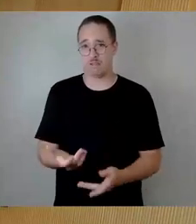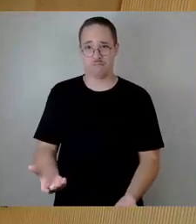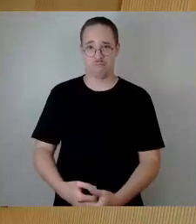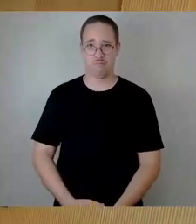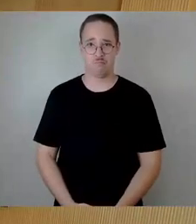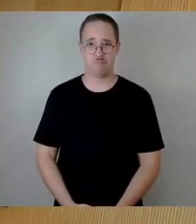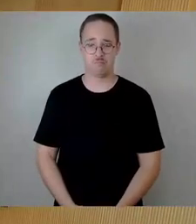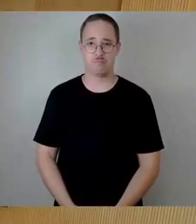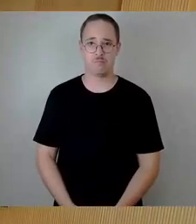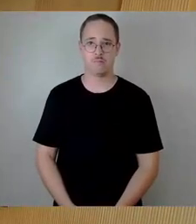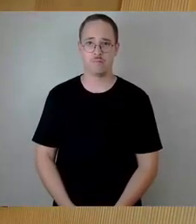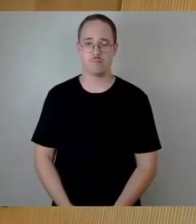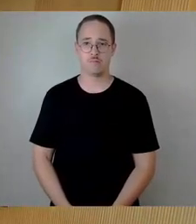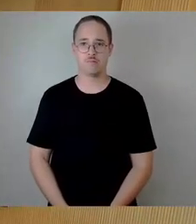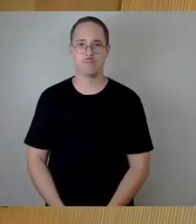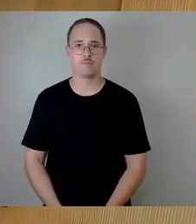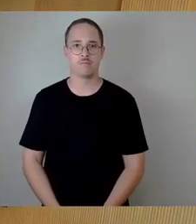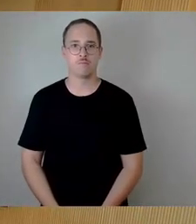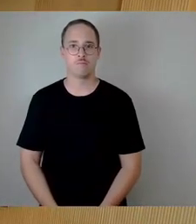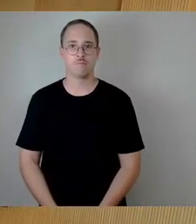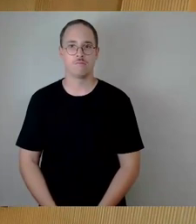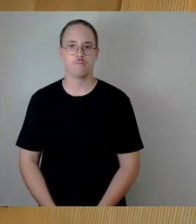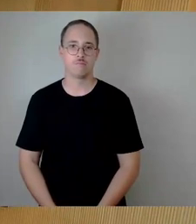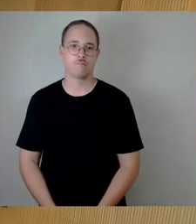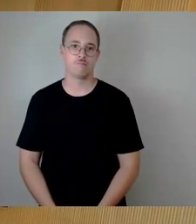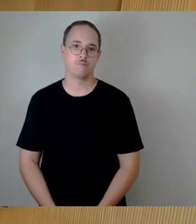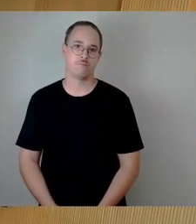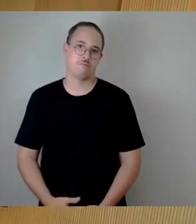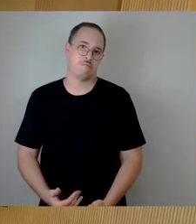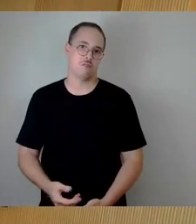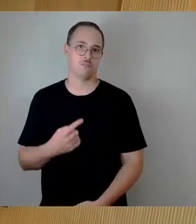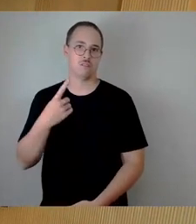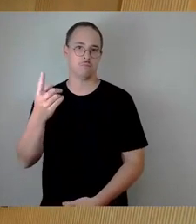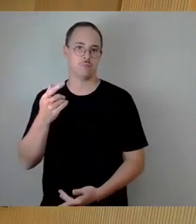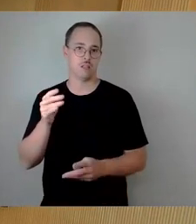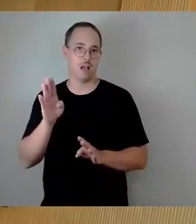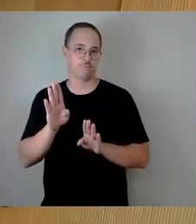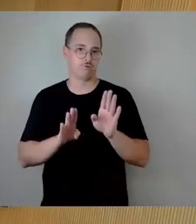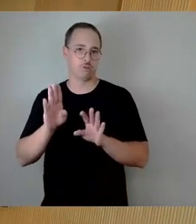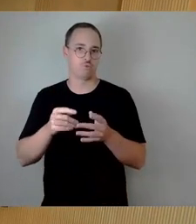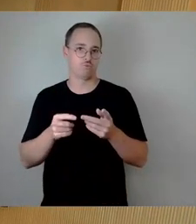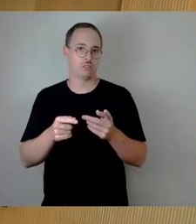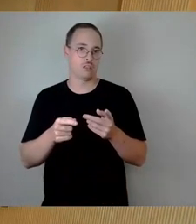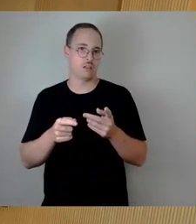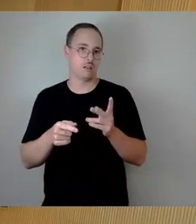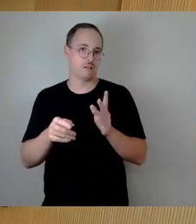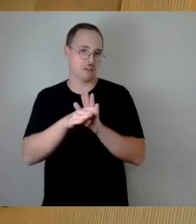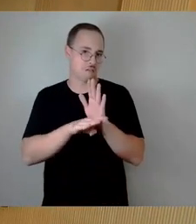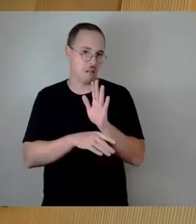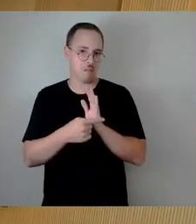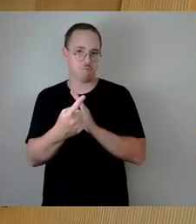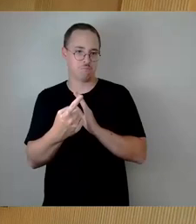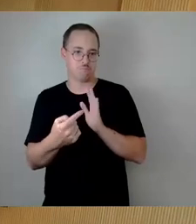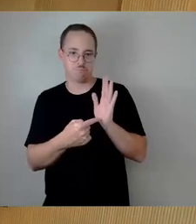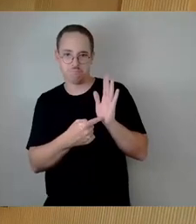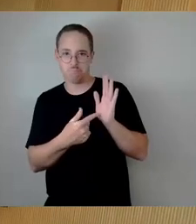Wie Sie die Abstimmungsregeln festlegen, ist in Ihrem Beritt und insoweit würde ich das immer